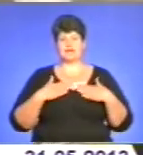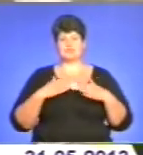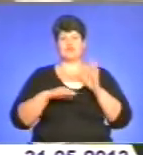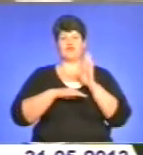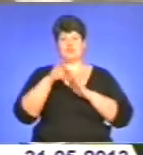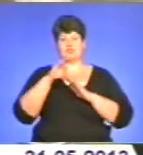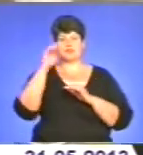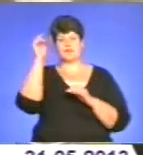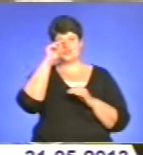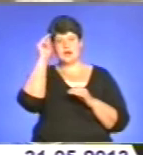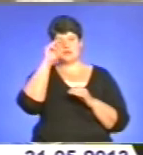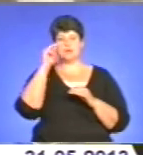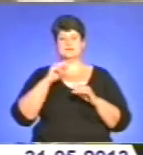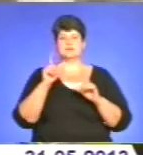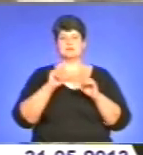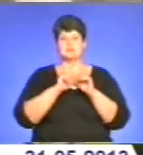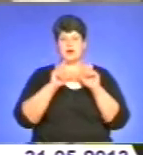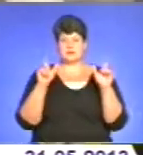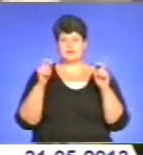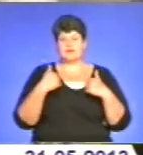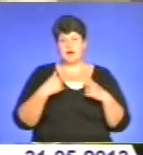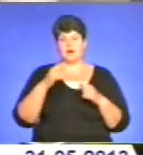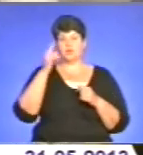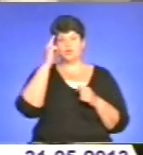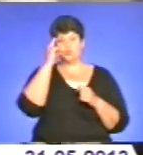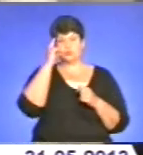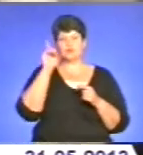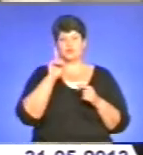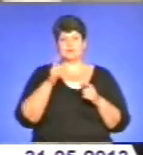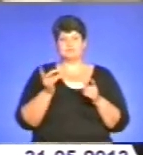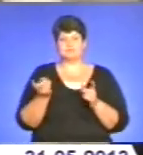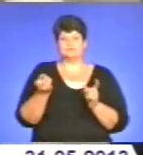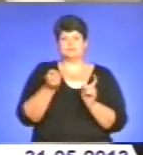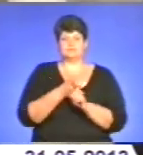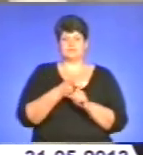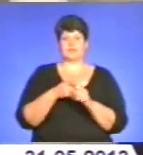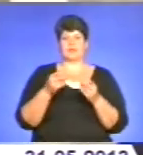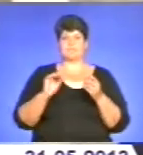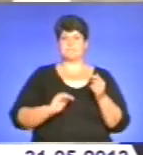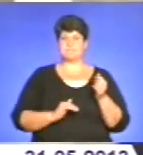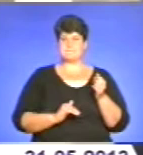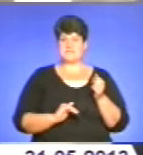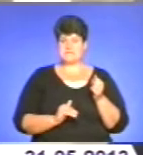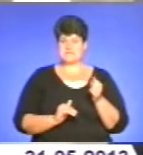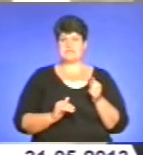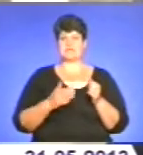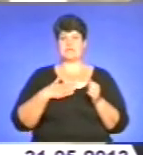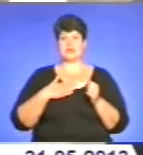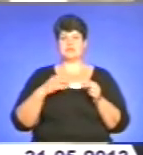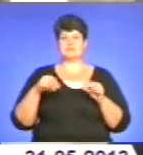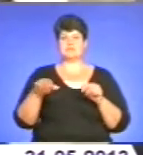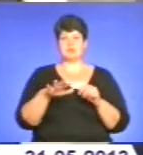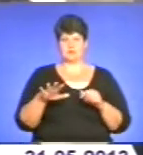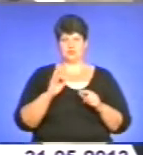навчальних закладів, а я думаю, що ще підтягнемо і бізнес, і наших земляків, які в нас є